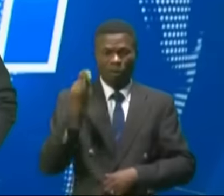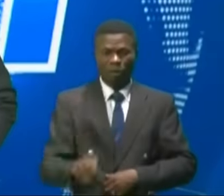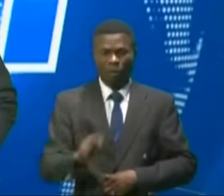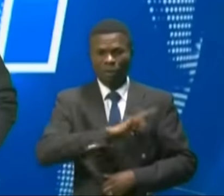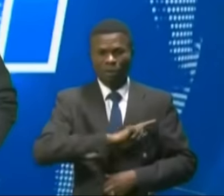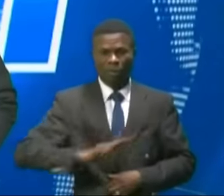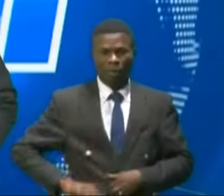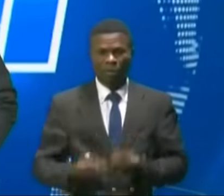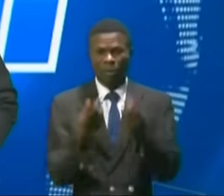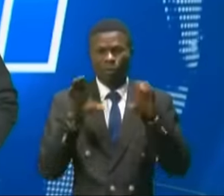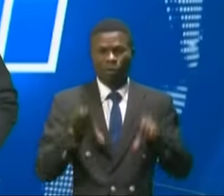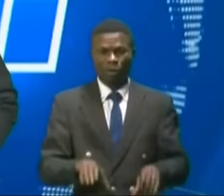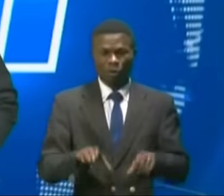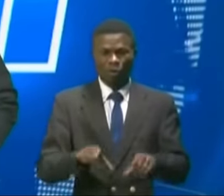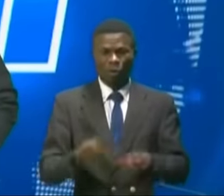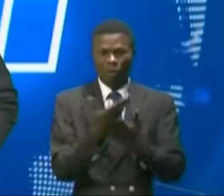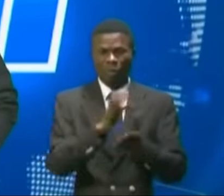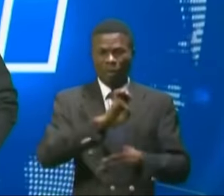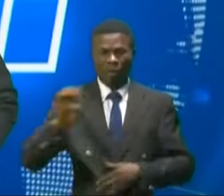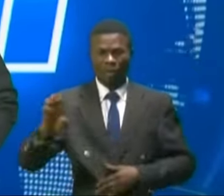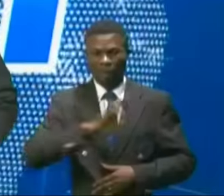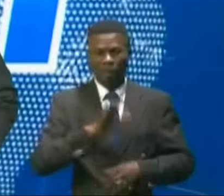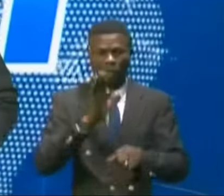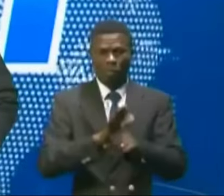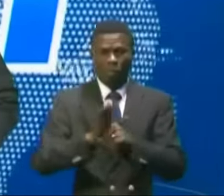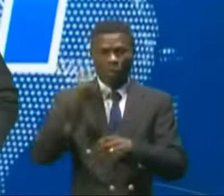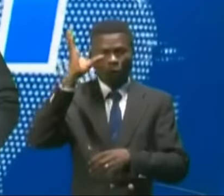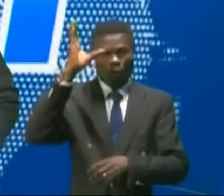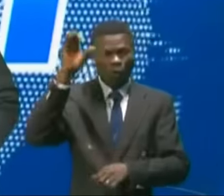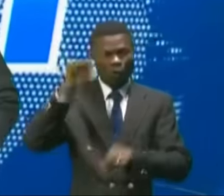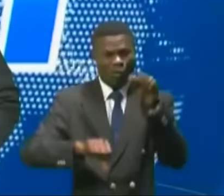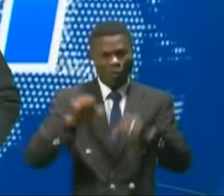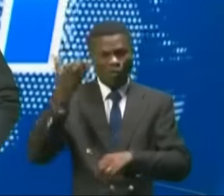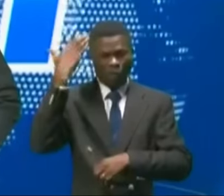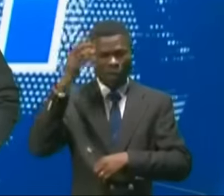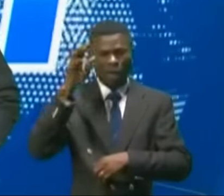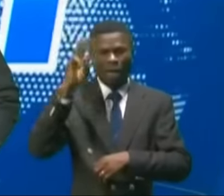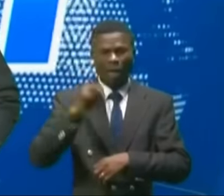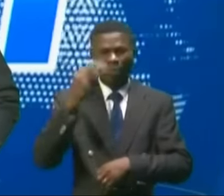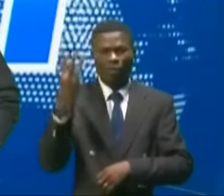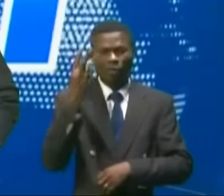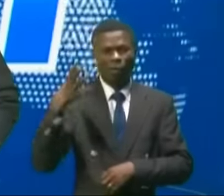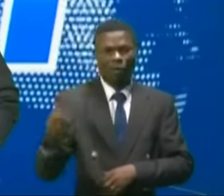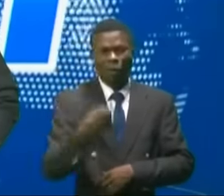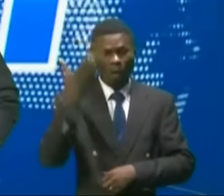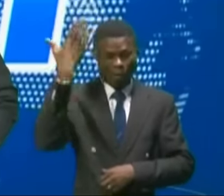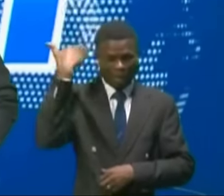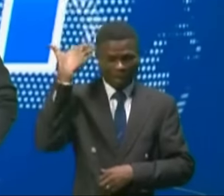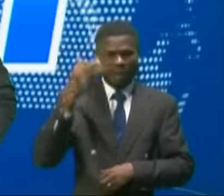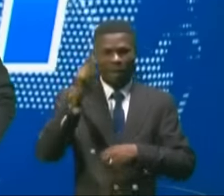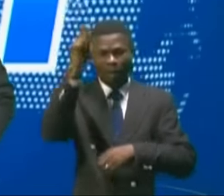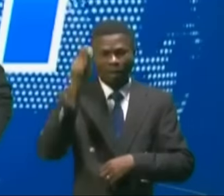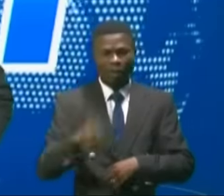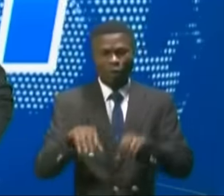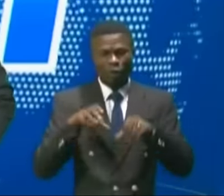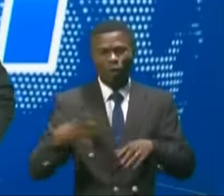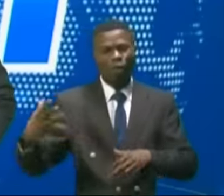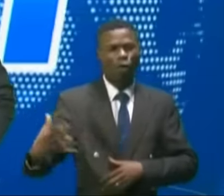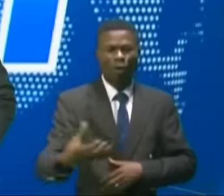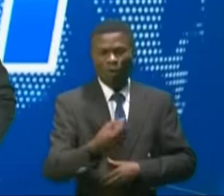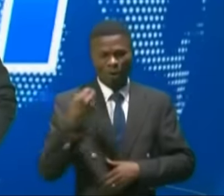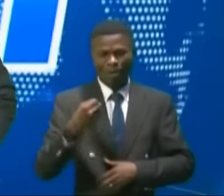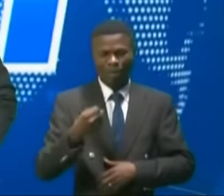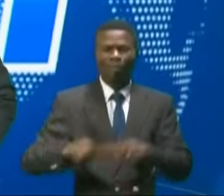par les forces armées de la République démocratique du Congo, plusieurs villages illégalement occupés par les rebelles viennent d'être récupérés par les forces